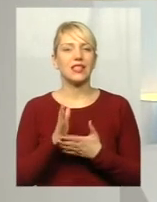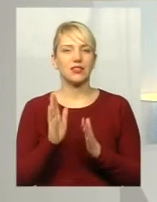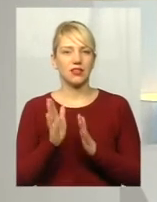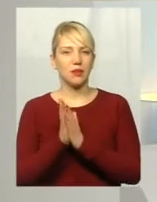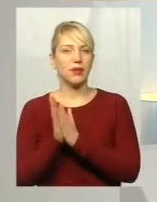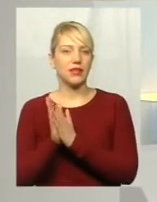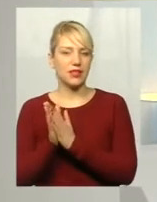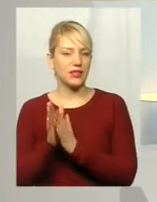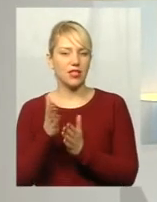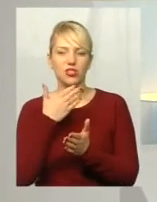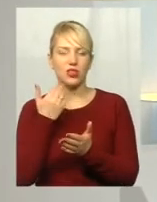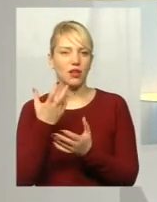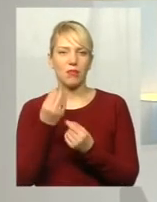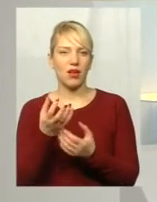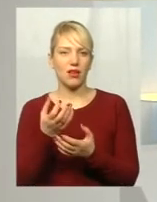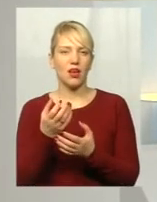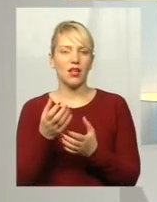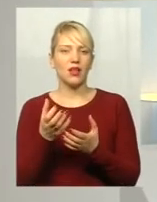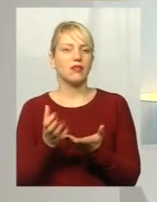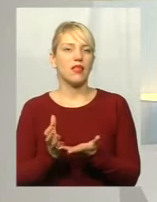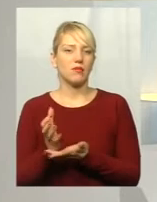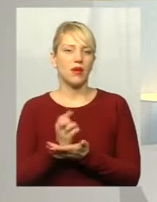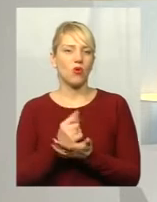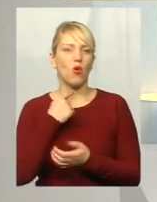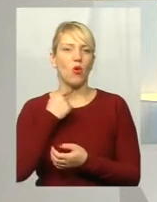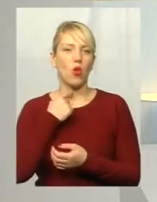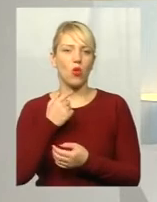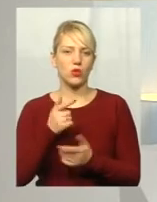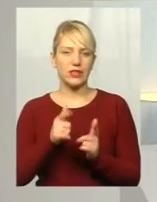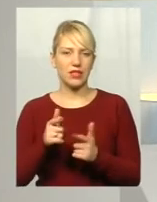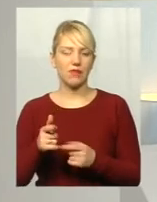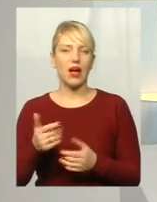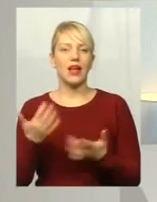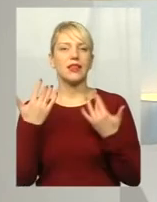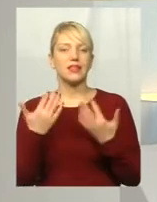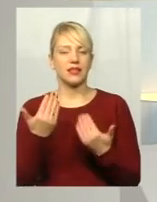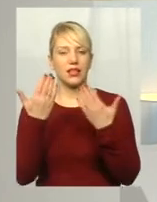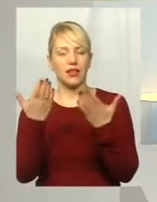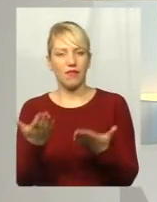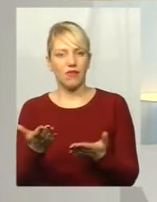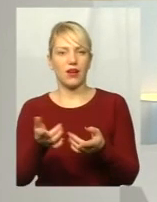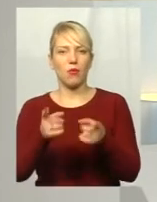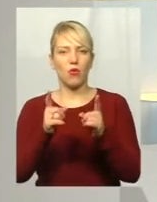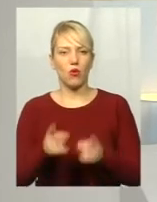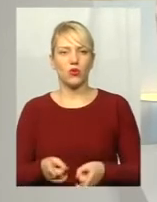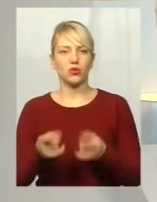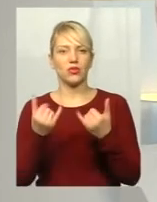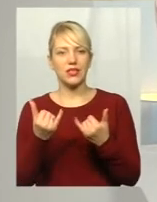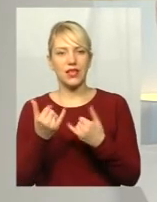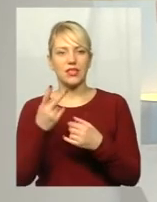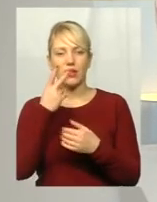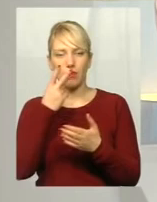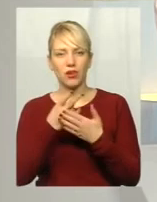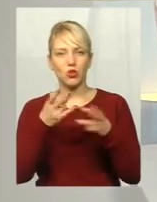кількість. Наскільки ви погоджуєтесь зараз, чи бачите потребу, вже